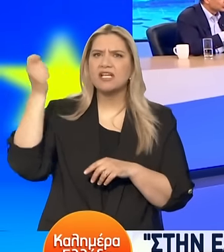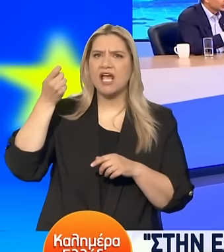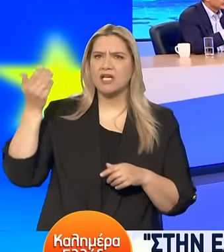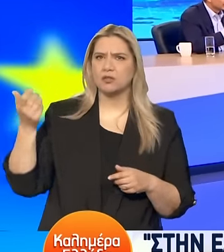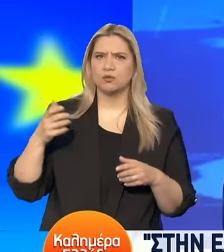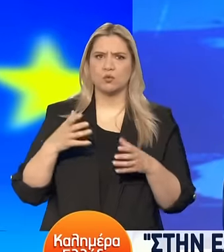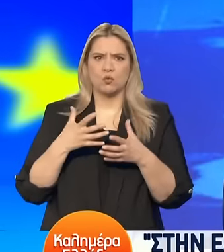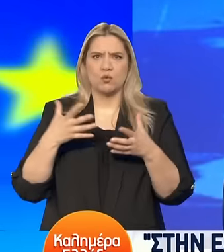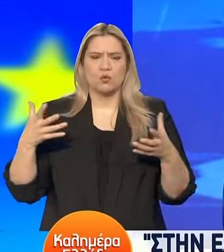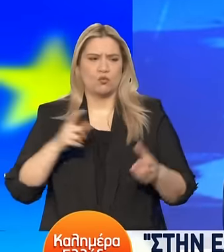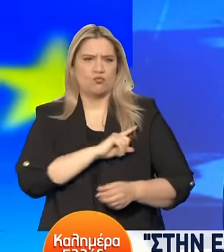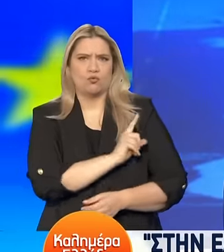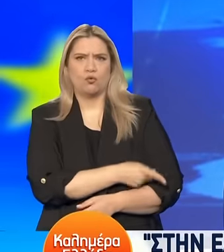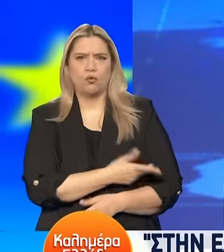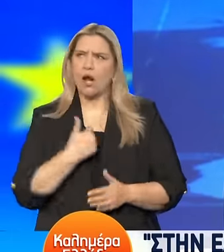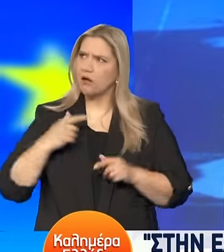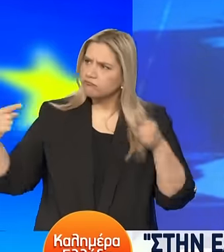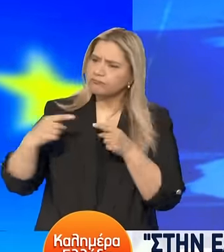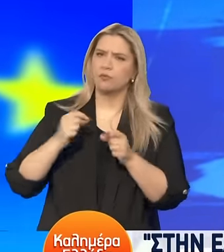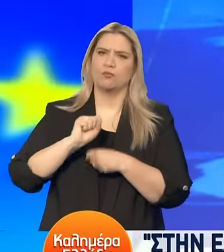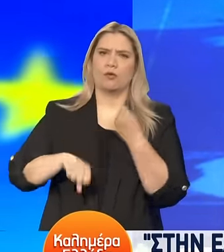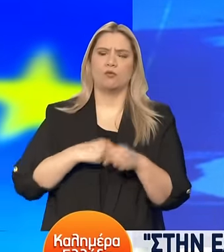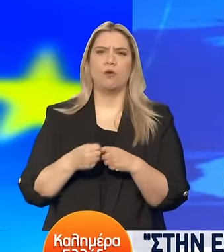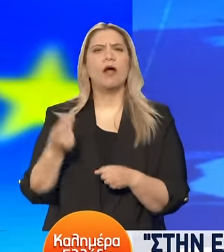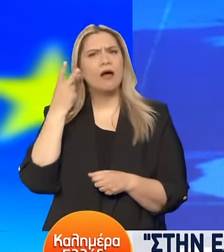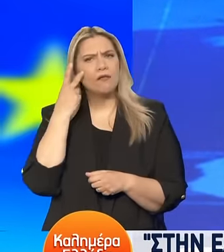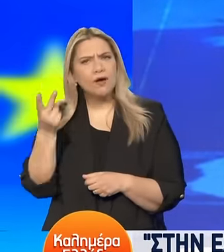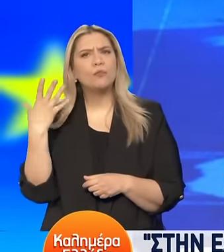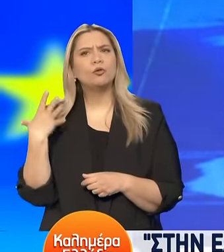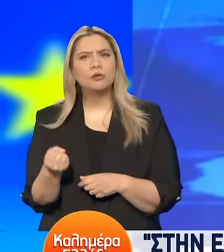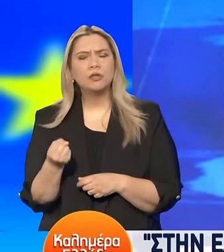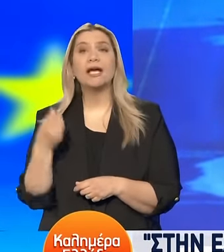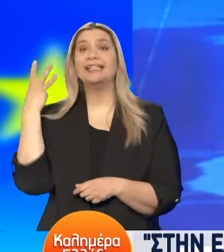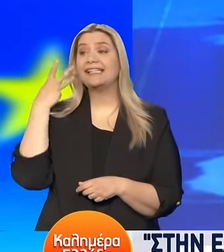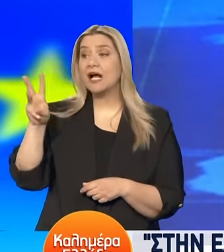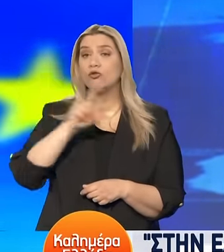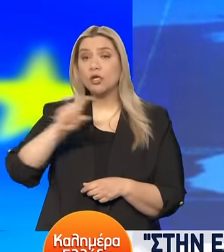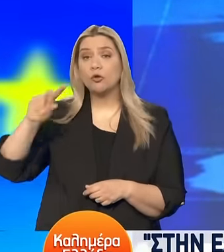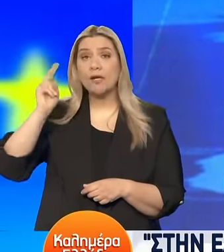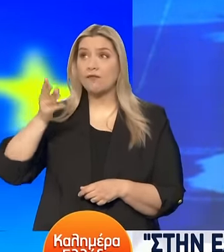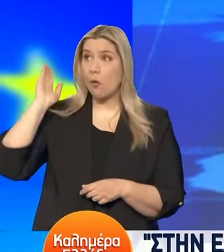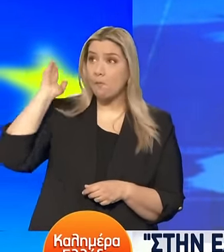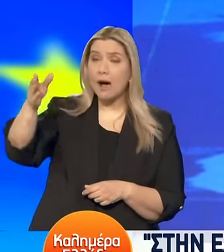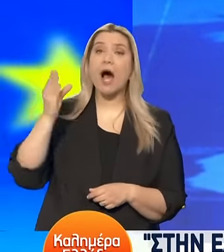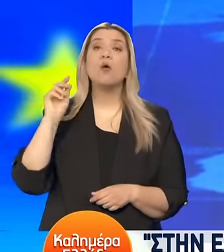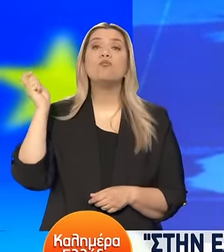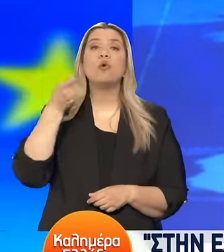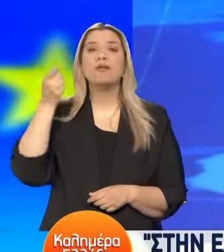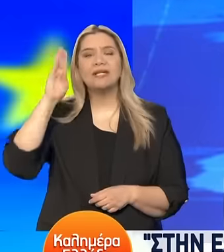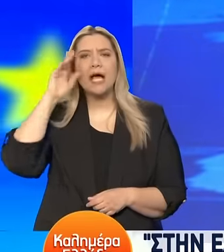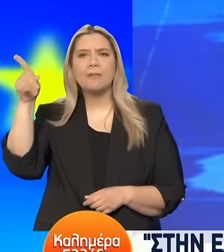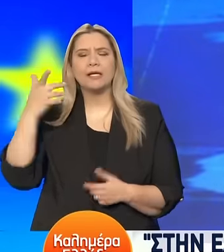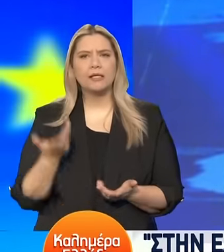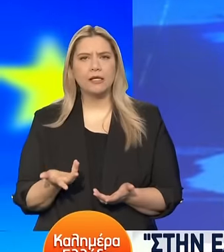πρόστιμο το οποίο έβαλε η Ευρωπαϊκή Επιτροπή σε Αμερικάνη και Πολιεθνική Εταιρεία 300 και εκατομμύρια. Άρα το έδαφος είναι πρόσφορο. Και το ερώτημα το οποίο